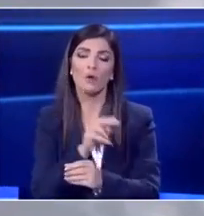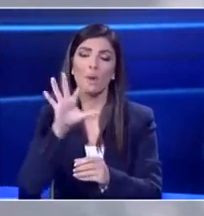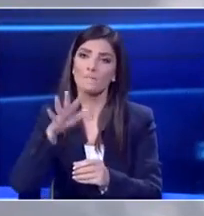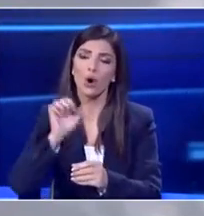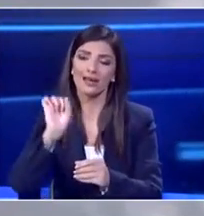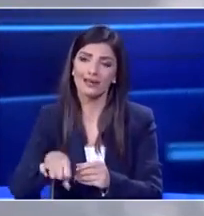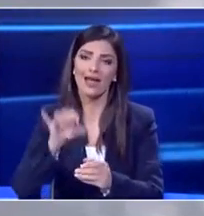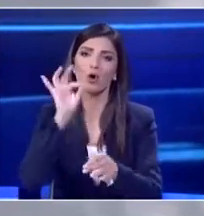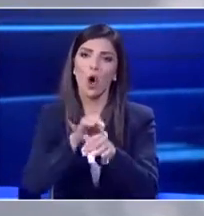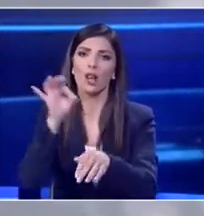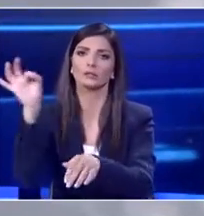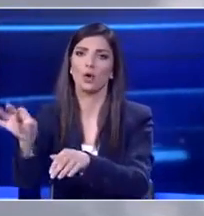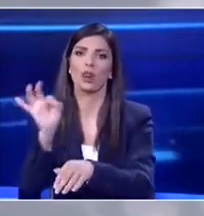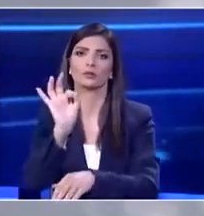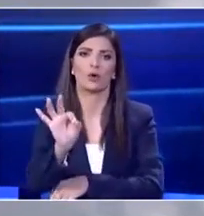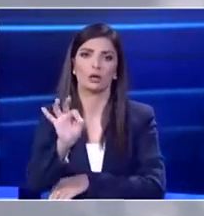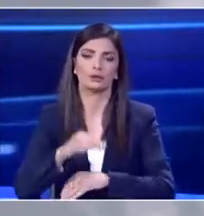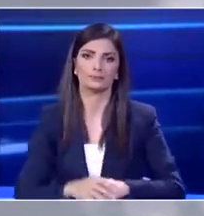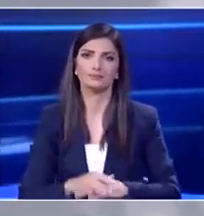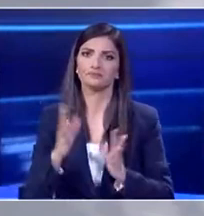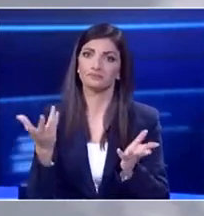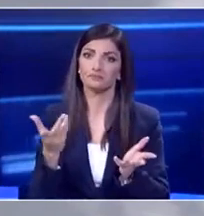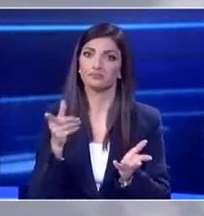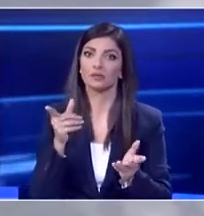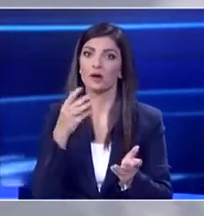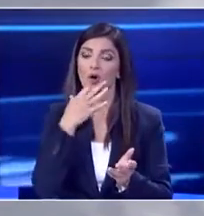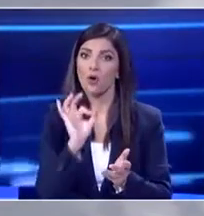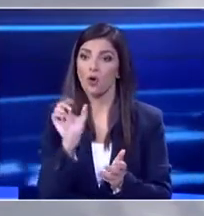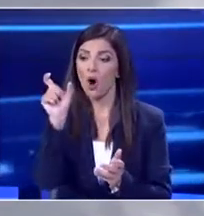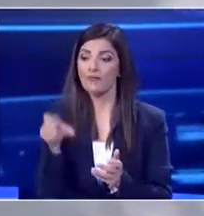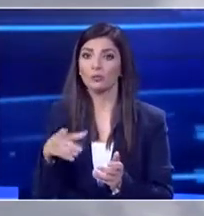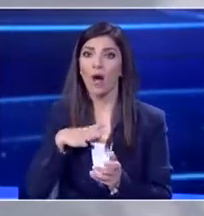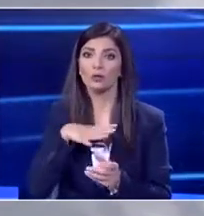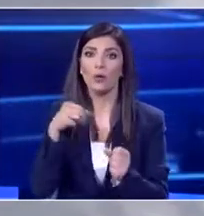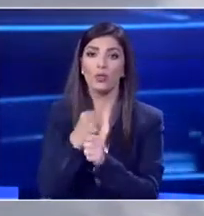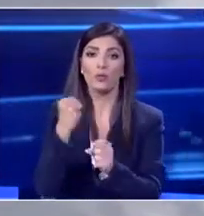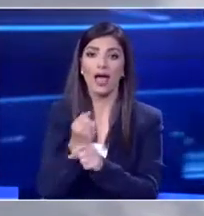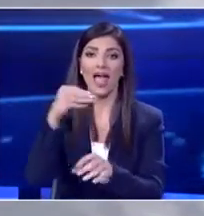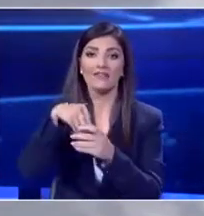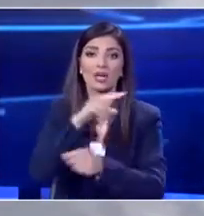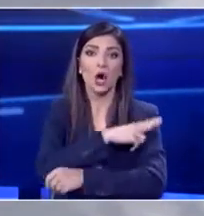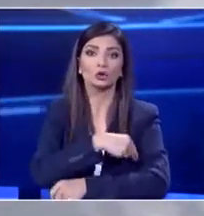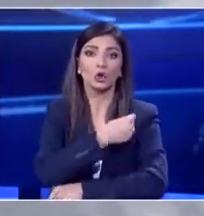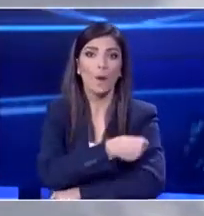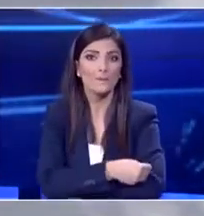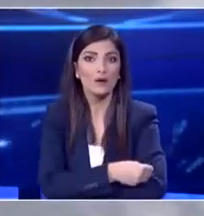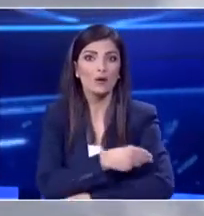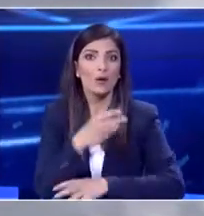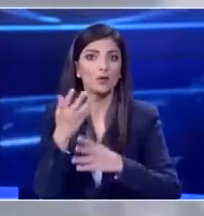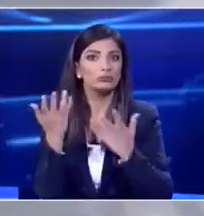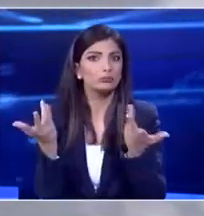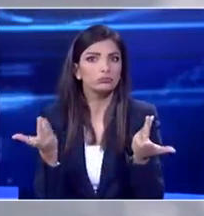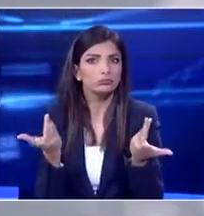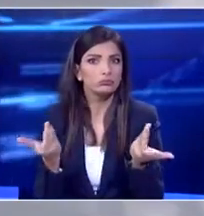ανησυχεί πάρα πολύ να η επαγγελματίας υγείας να μην έχει τη ρίξη αυτό που καλούμε τον απλό κόσμο να κάνει κύριε